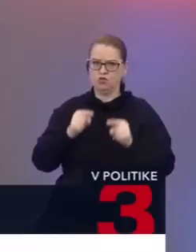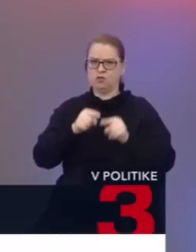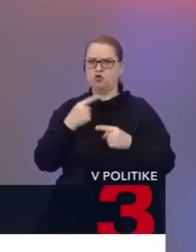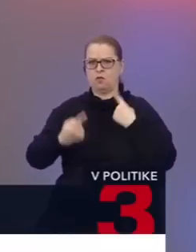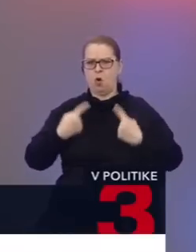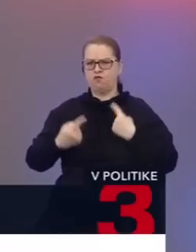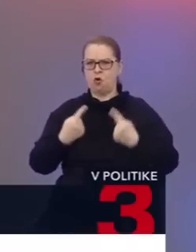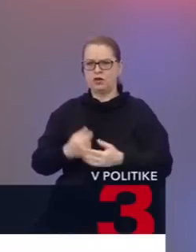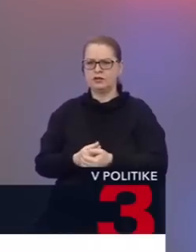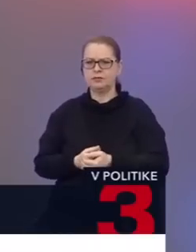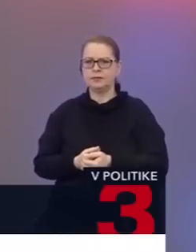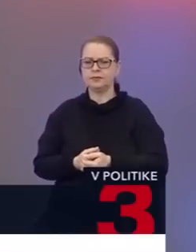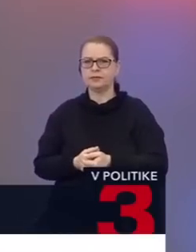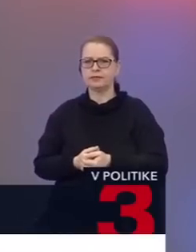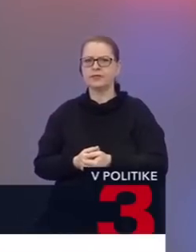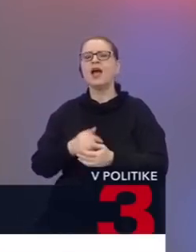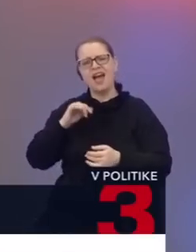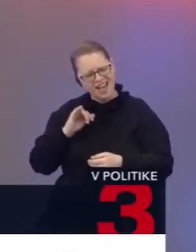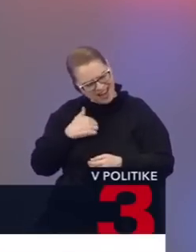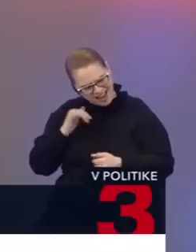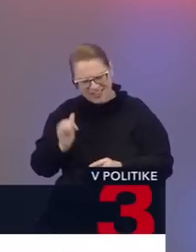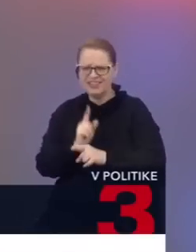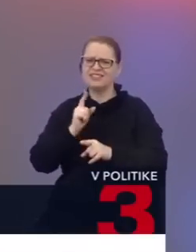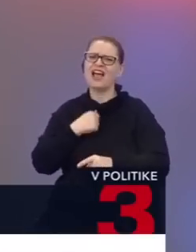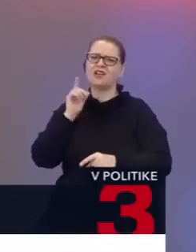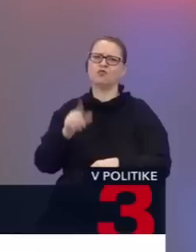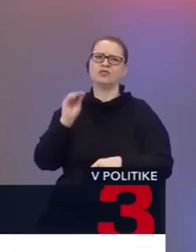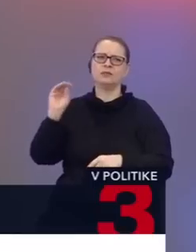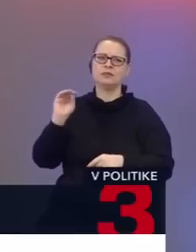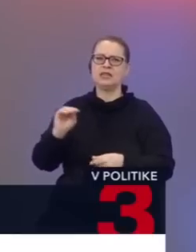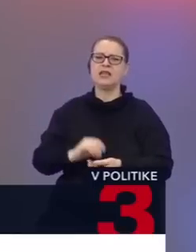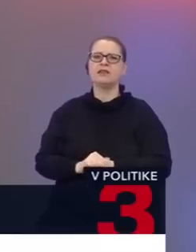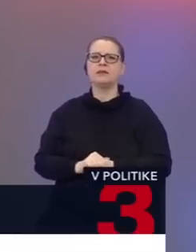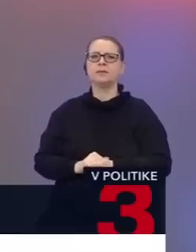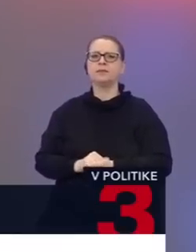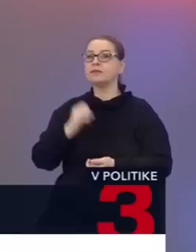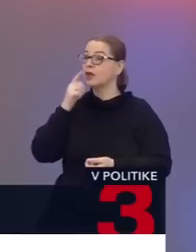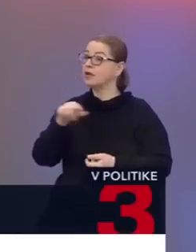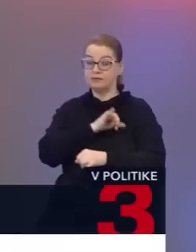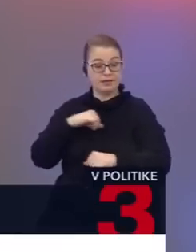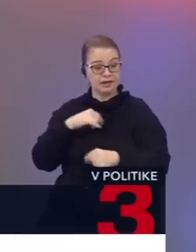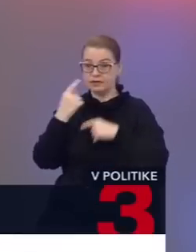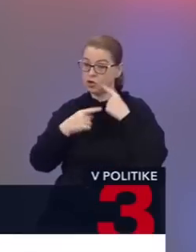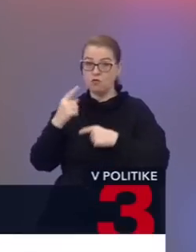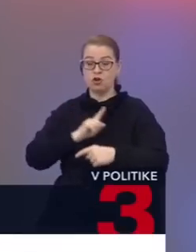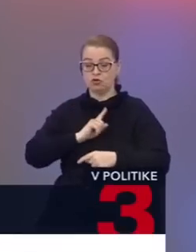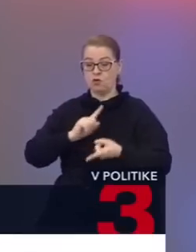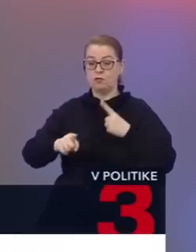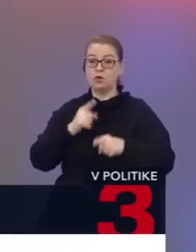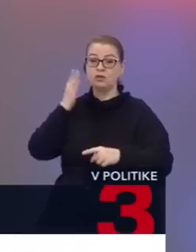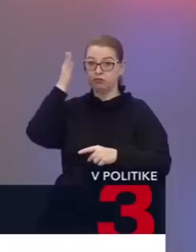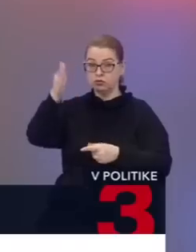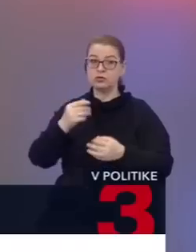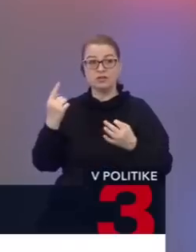napriek tomu, že nechcete o tom hovoriť, nedá mi predsa, len sa ešte spýtať, že aj keď nechcete hovoriť o tej svojej politickej budúcnosti,